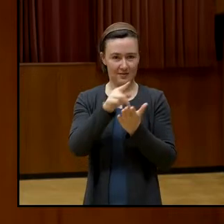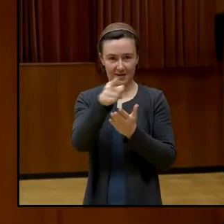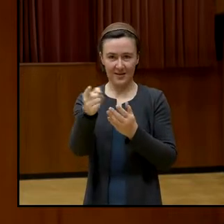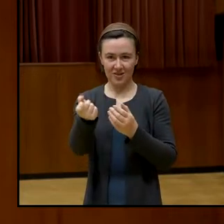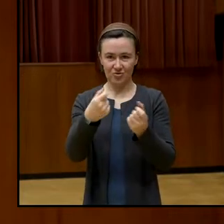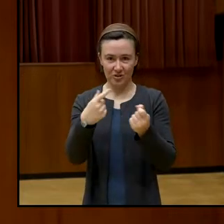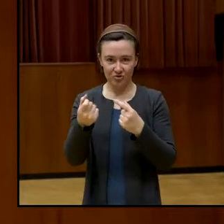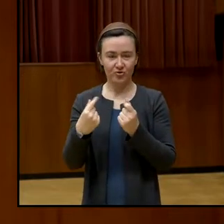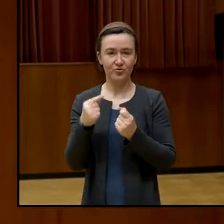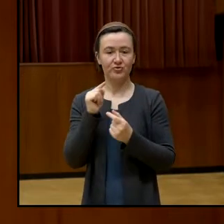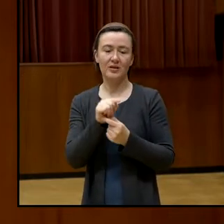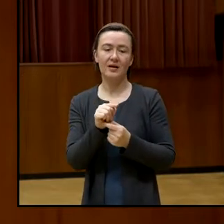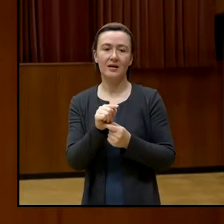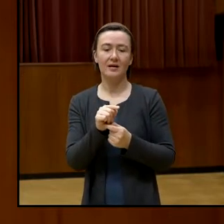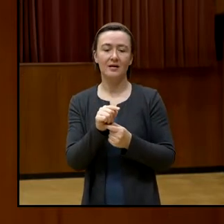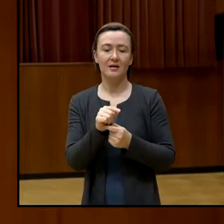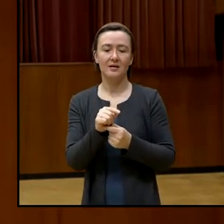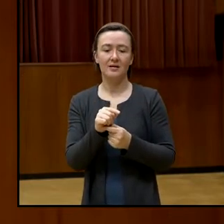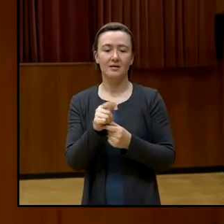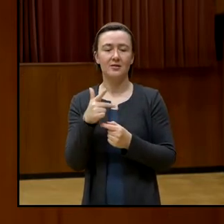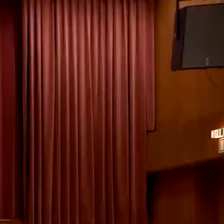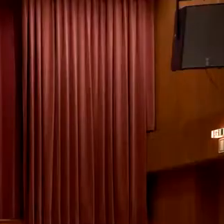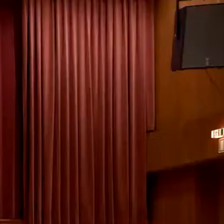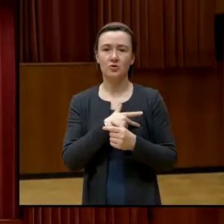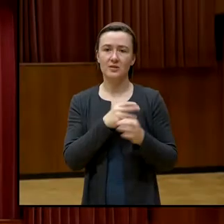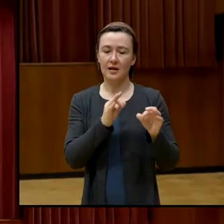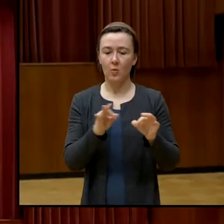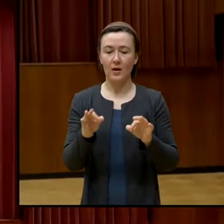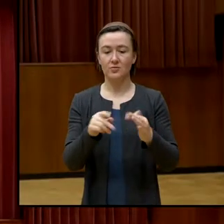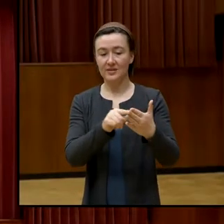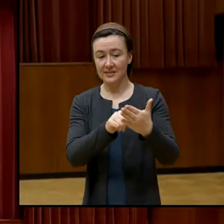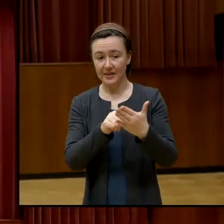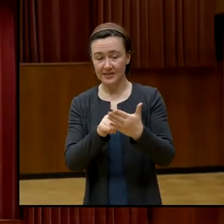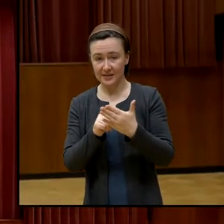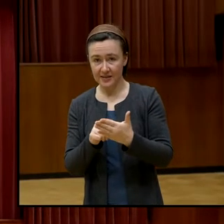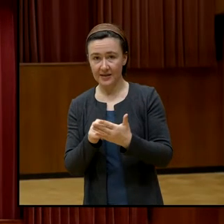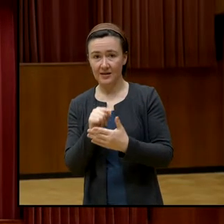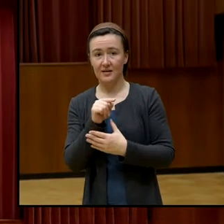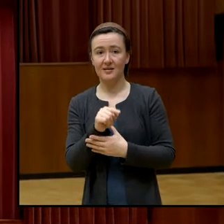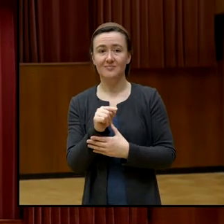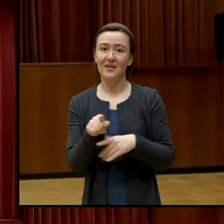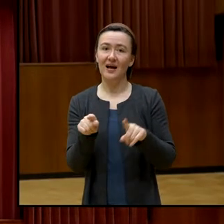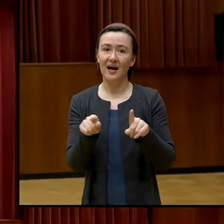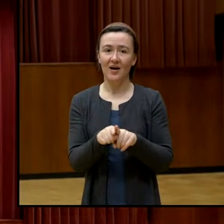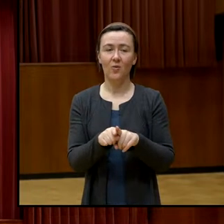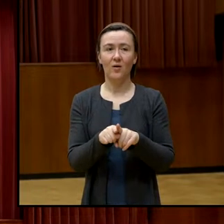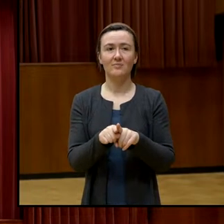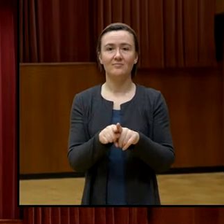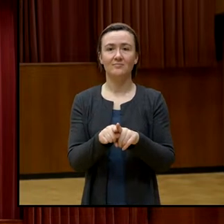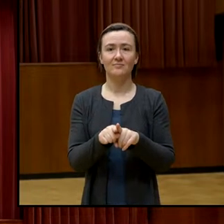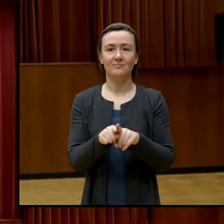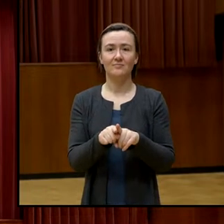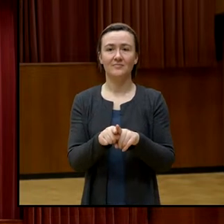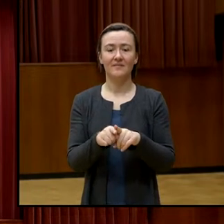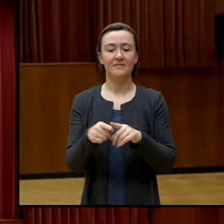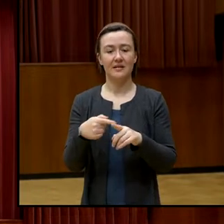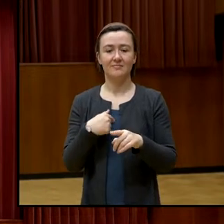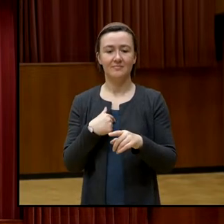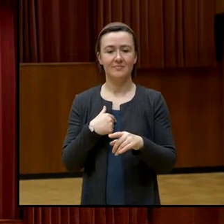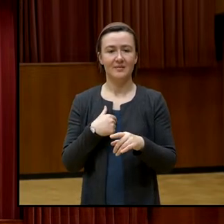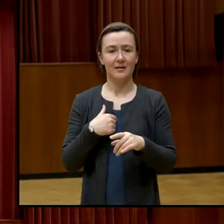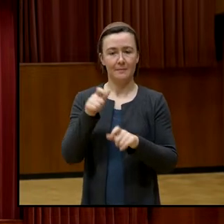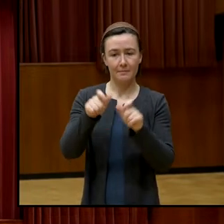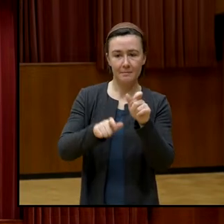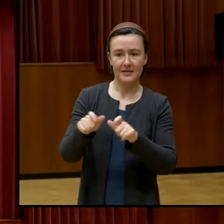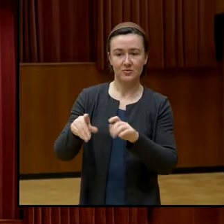beschrieben haben, die sich da manifestieren, auch natürlich herauskommen in der Bildungsarbeit mit